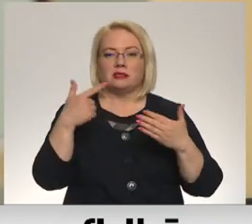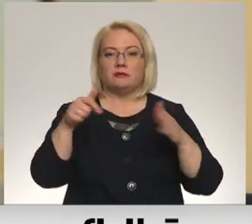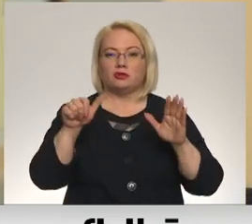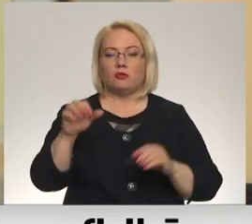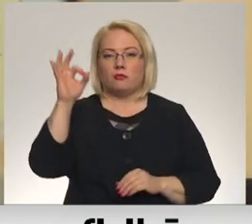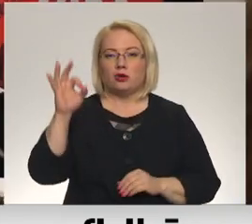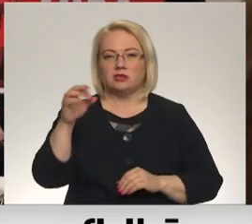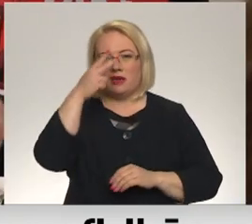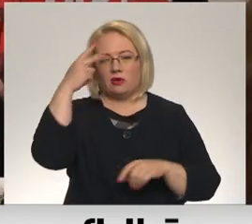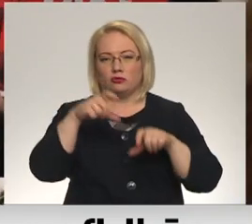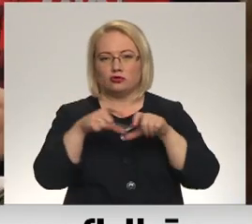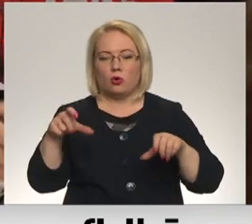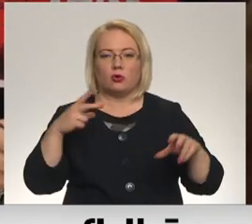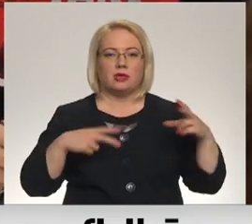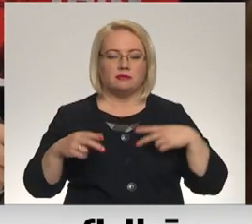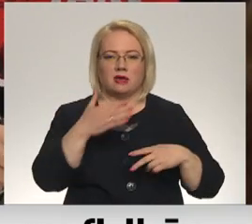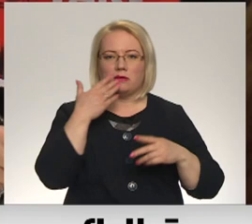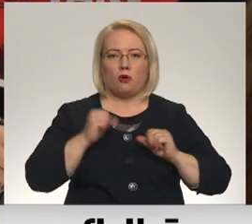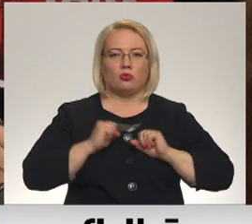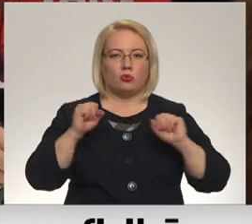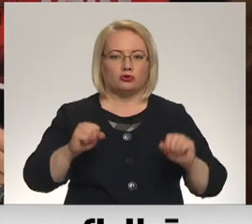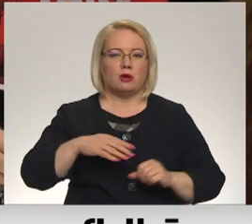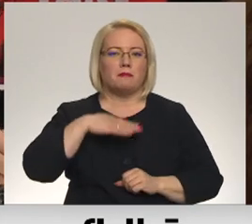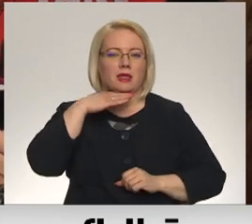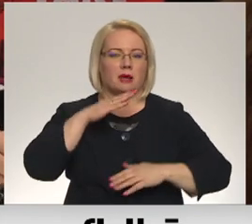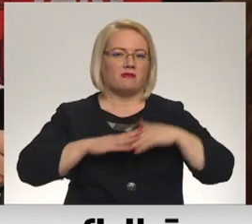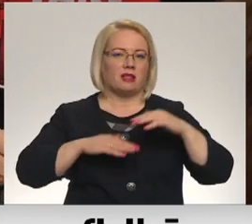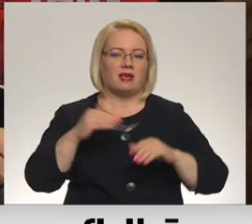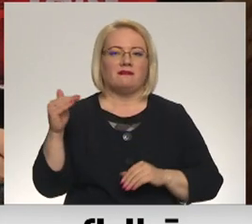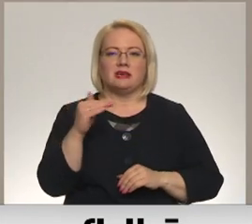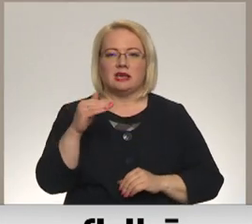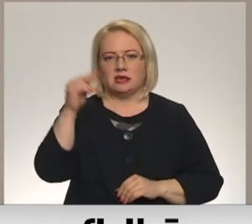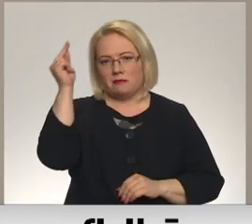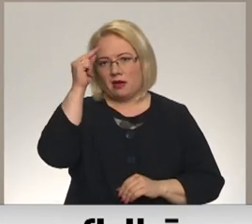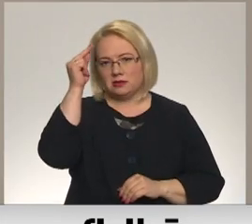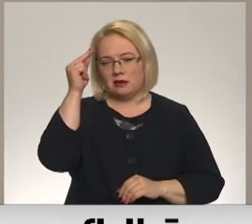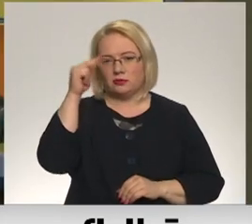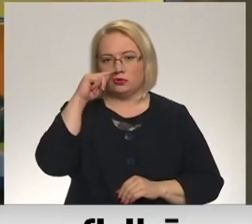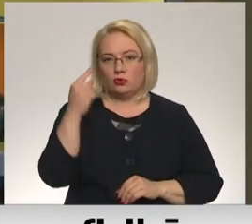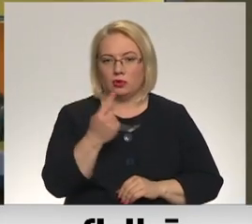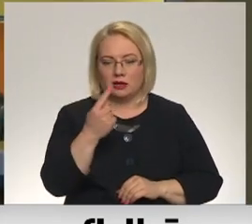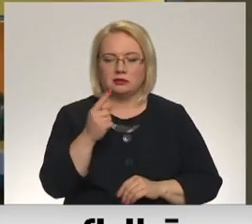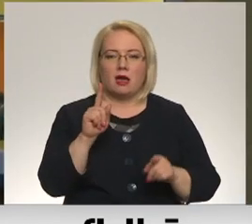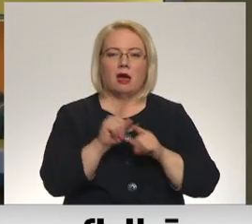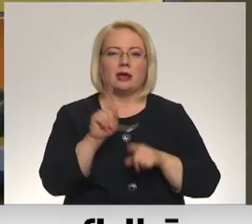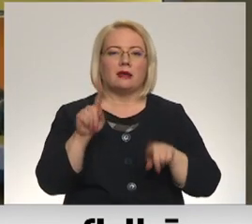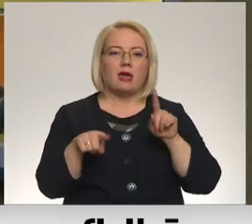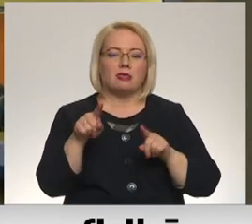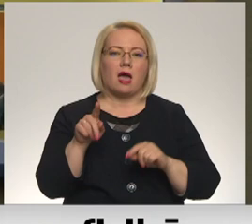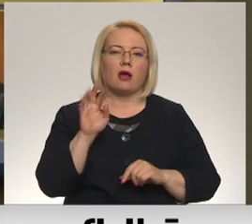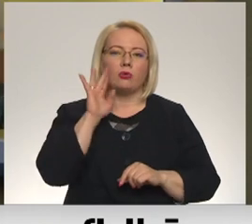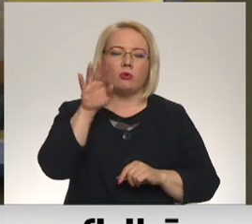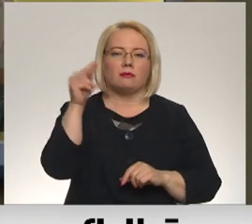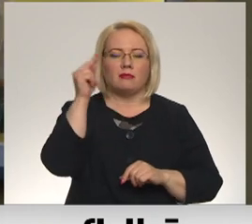vidusskola un ģimnāzija netiek nodrošināts pietiekām kvalitatīvas fizikas mācība procesas. Aizvienu retāk arī topošie pedagogi